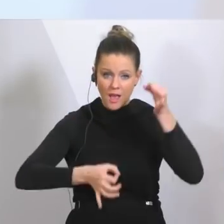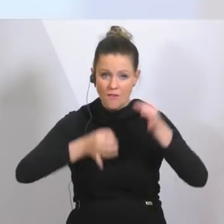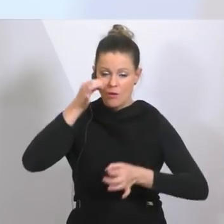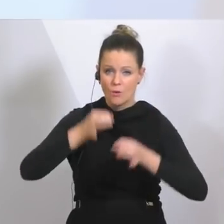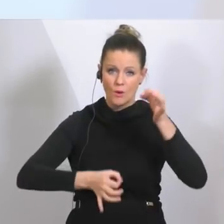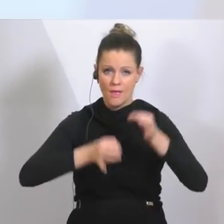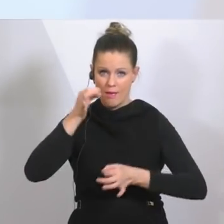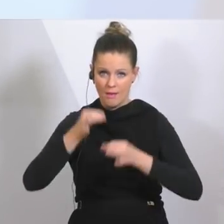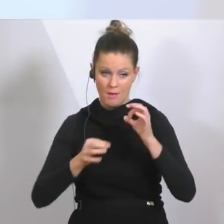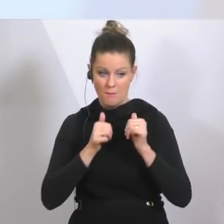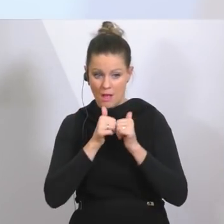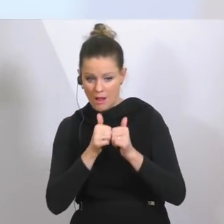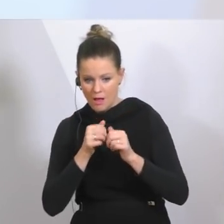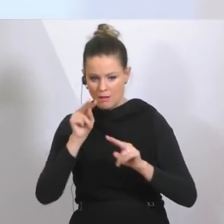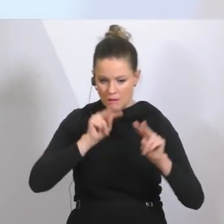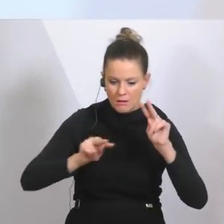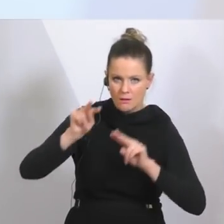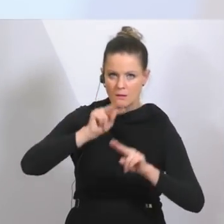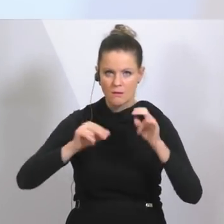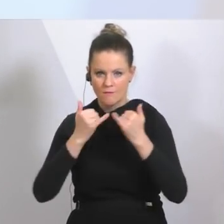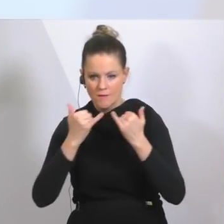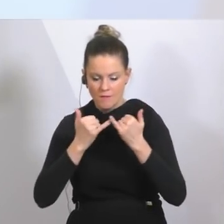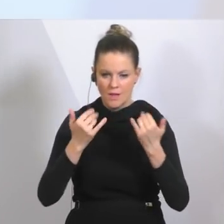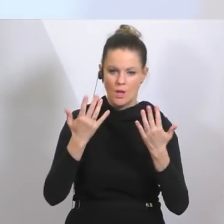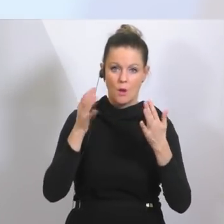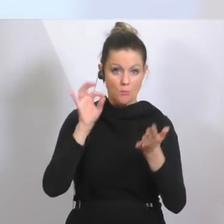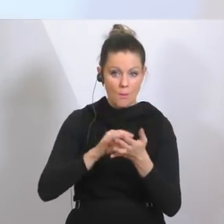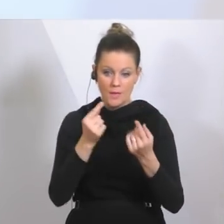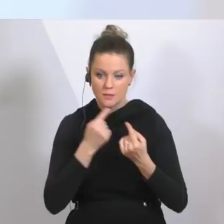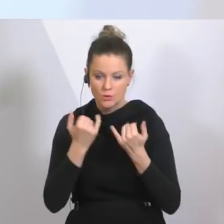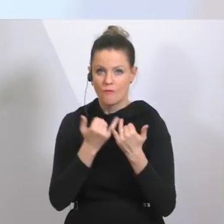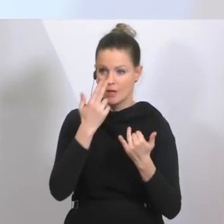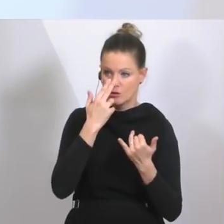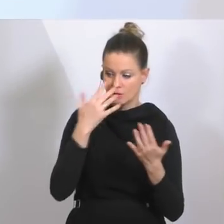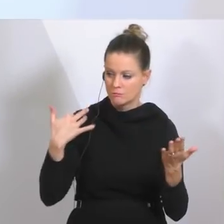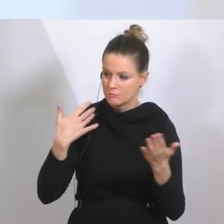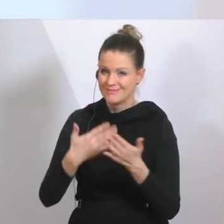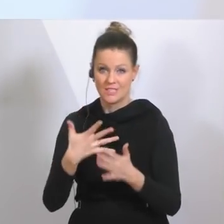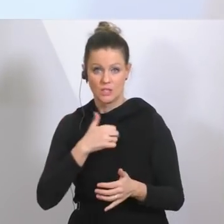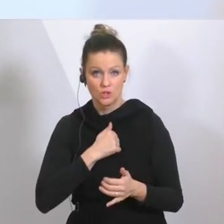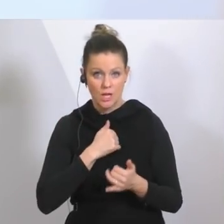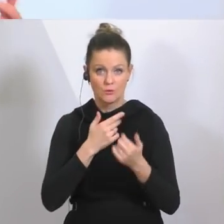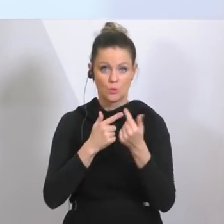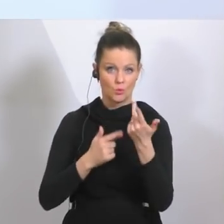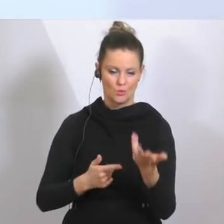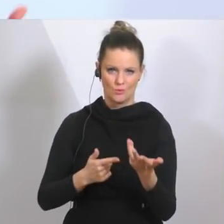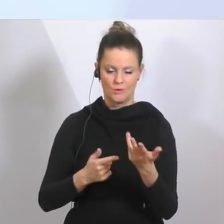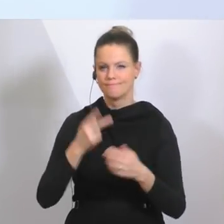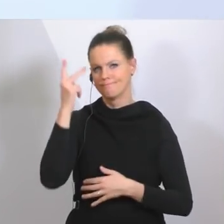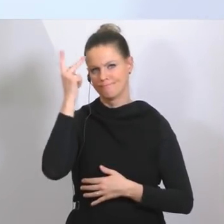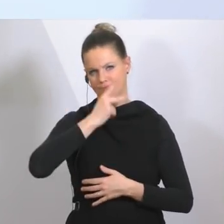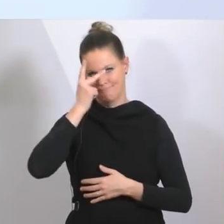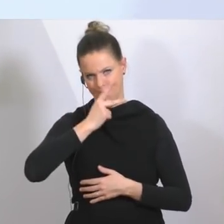begleitend an, wo stehen wir, wie weit sind wir bereits gekommen. Und selbstverständlich, wenn wir,